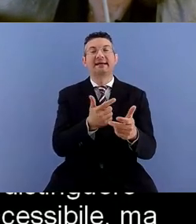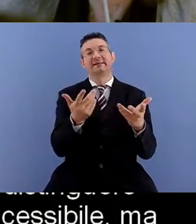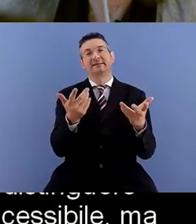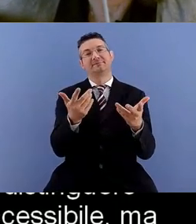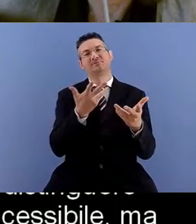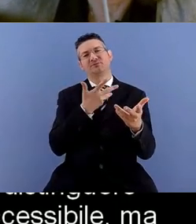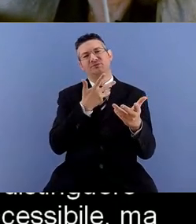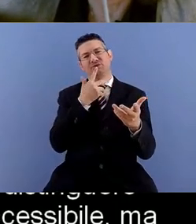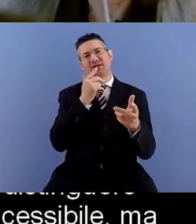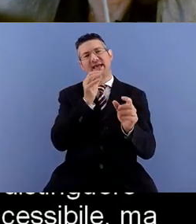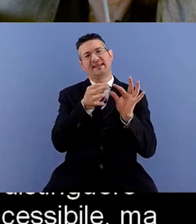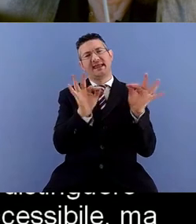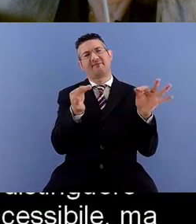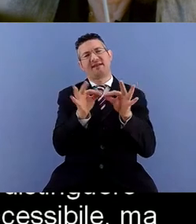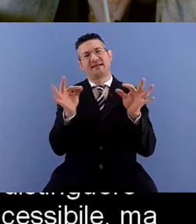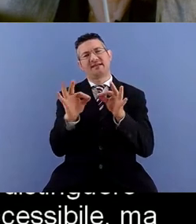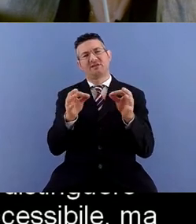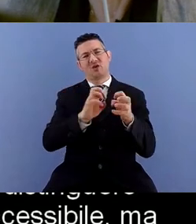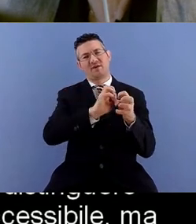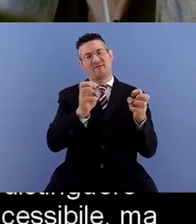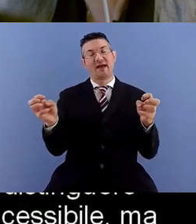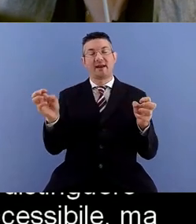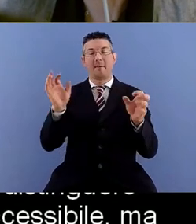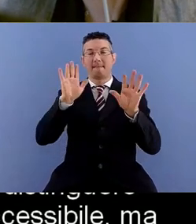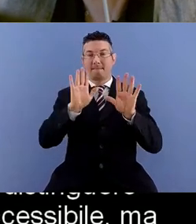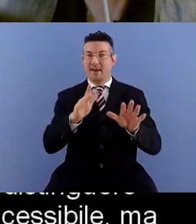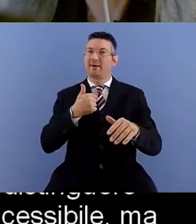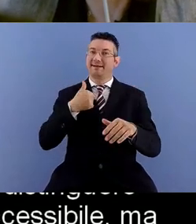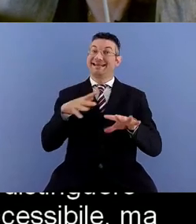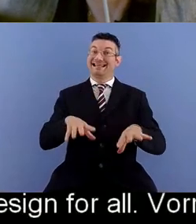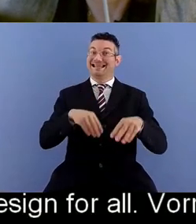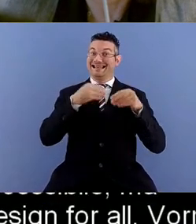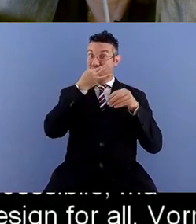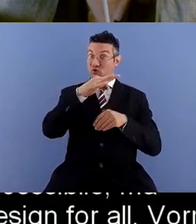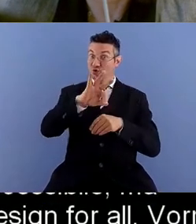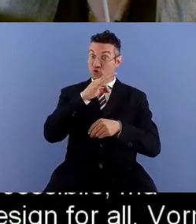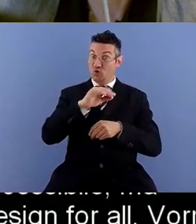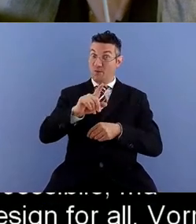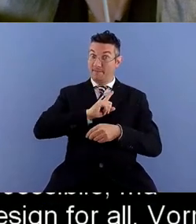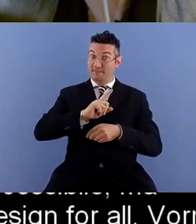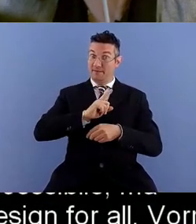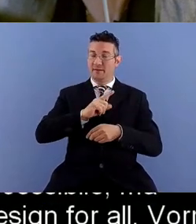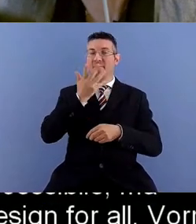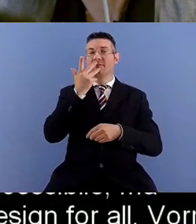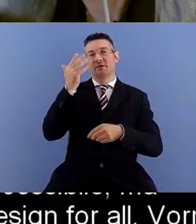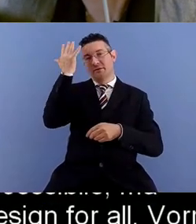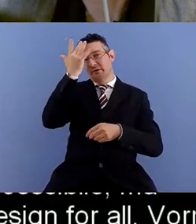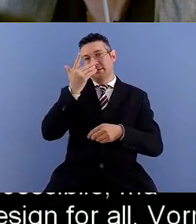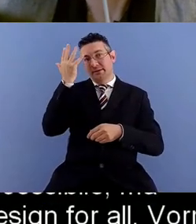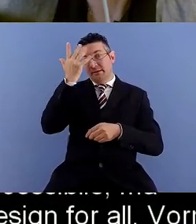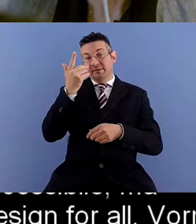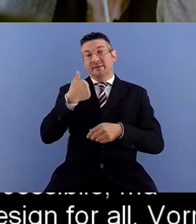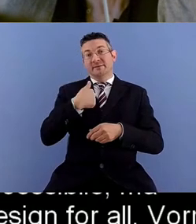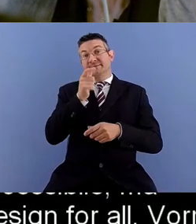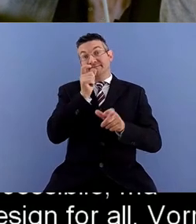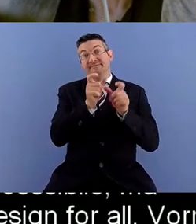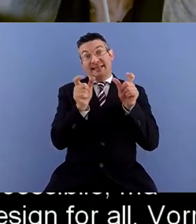quindi nella prima parte del mio contributo fare alcune riflessioni anche sulle terminologie